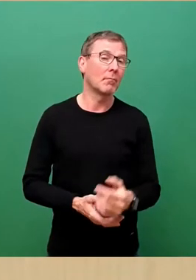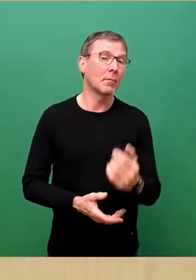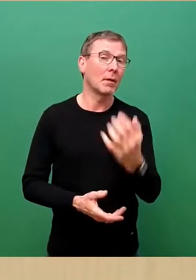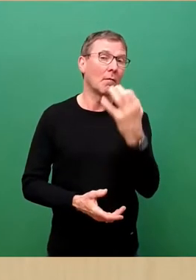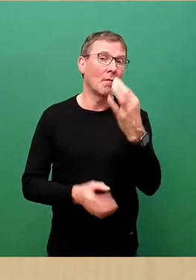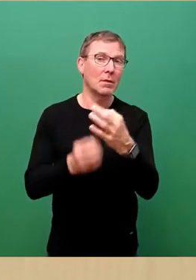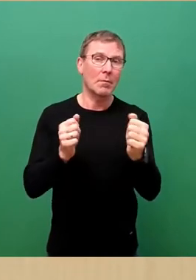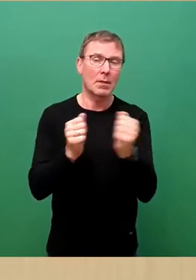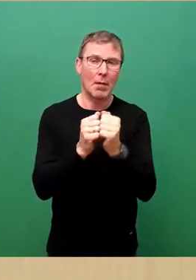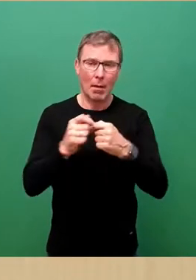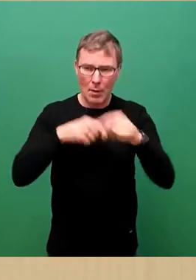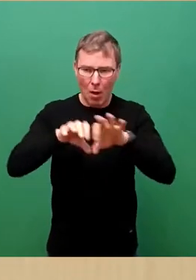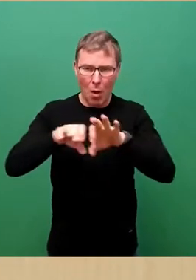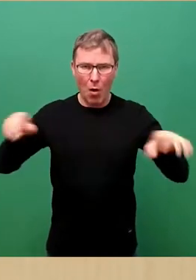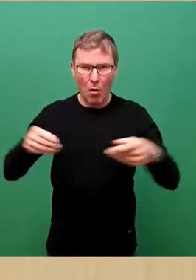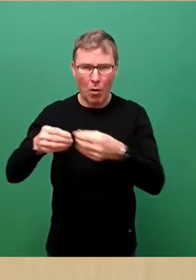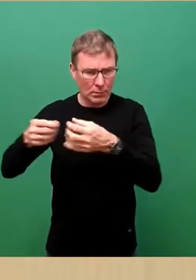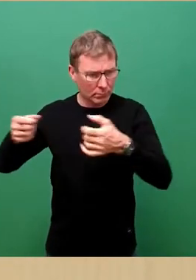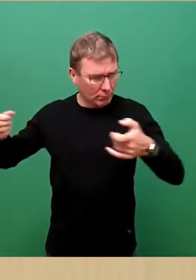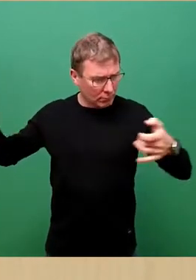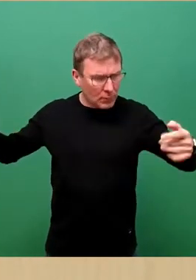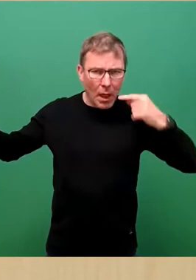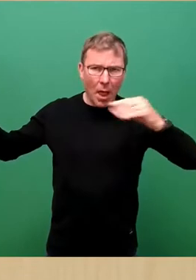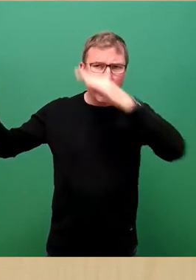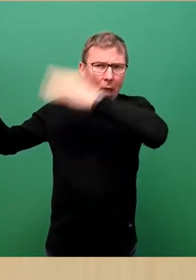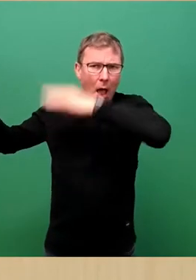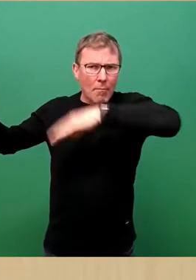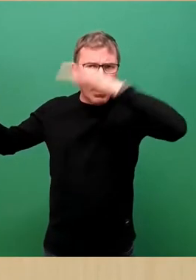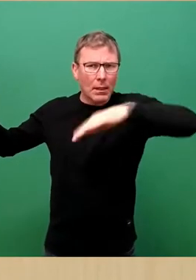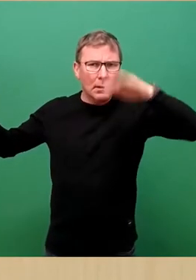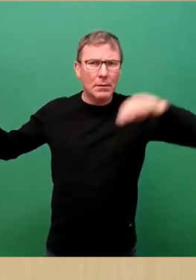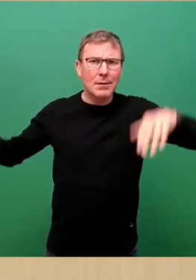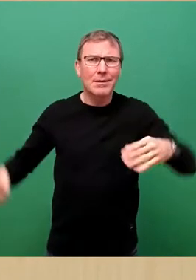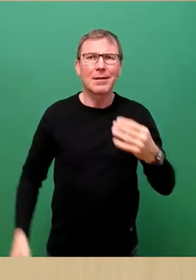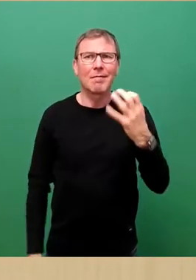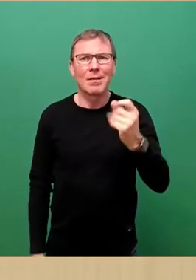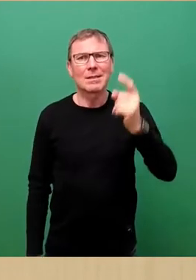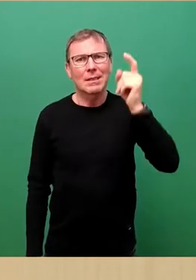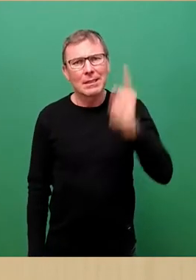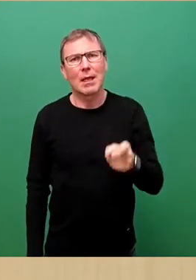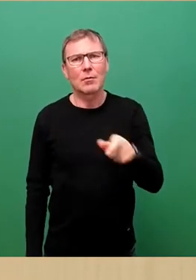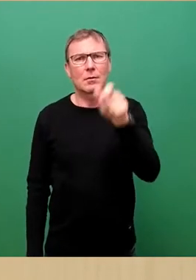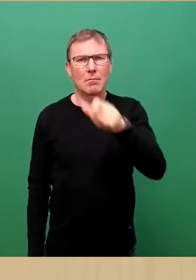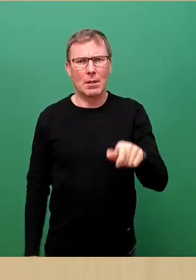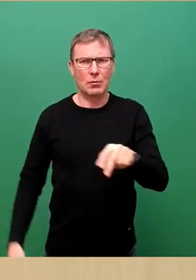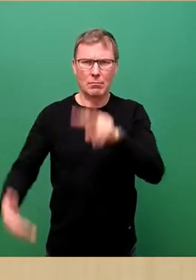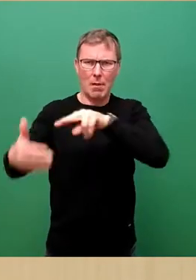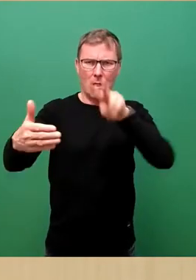Papierrollen waren die Namen von 40.000 Menschen zu lesen.